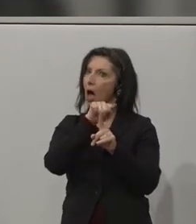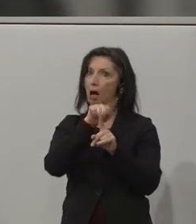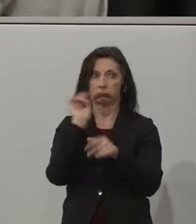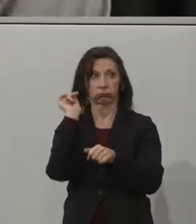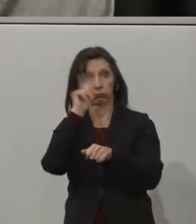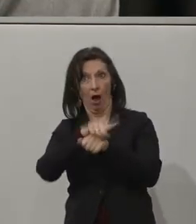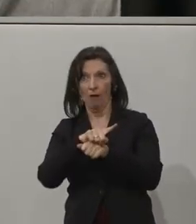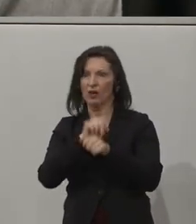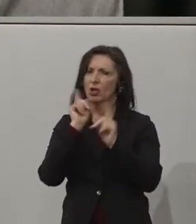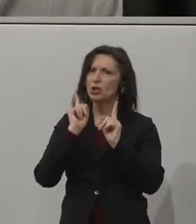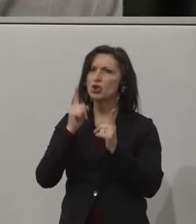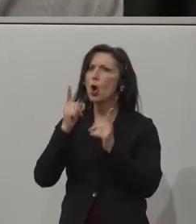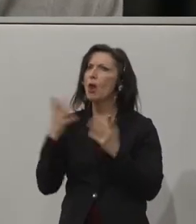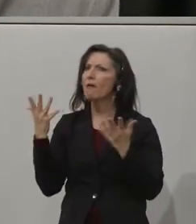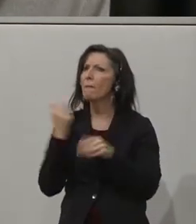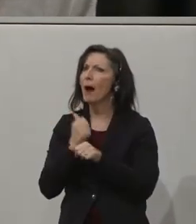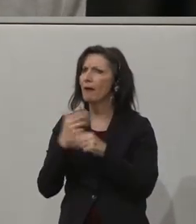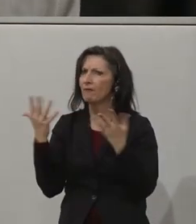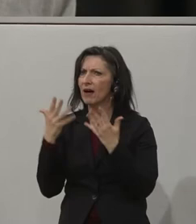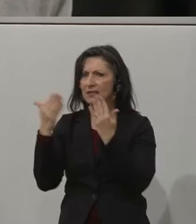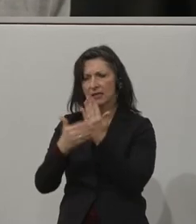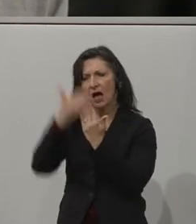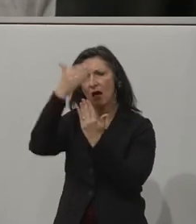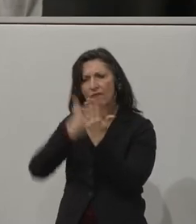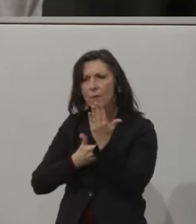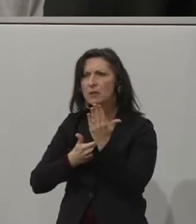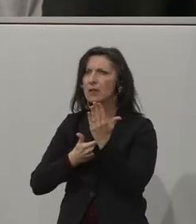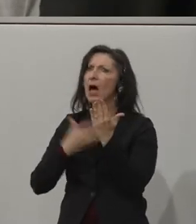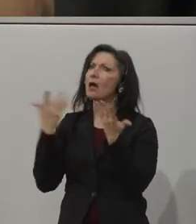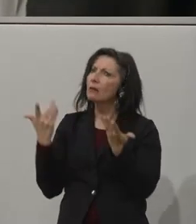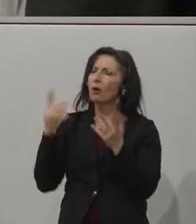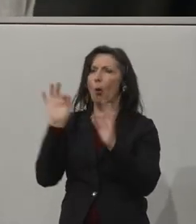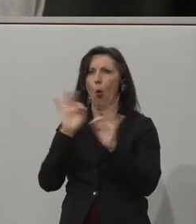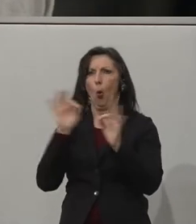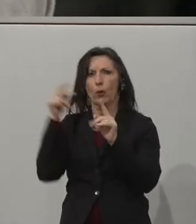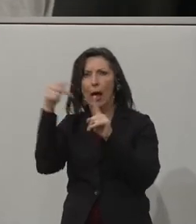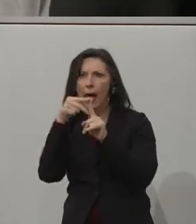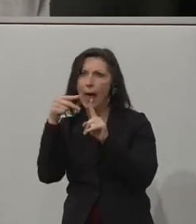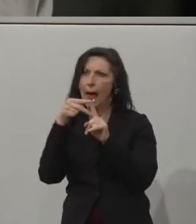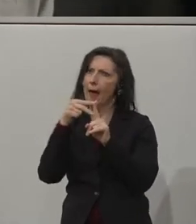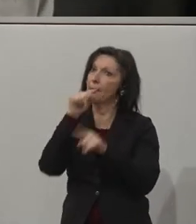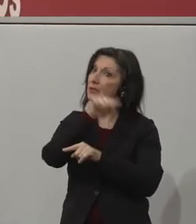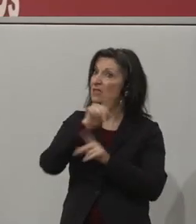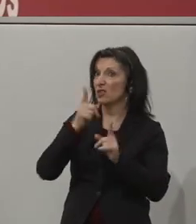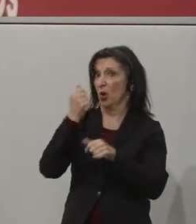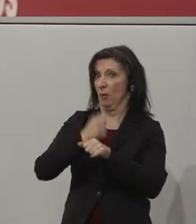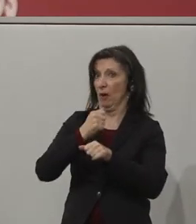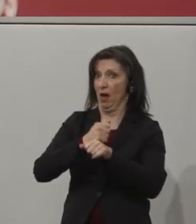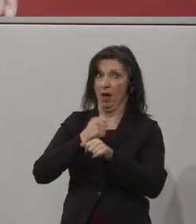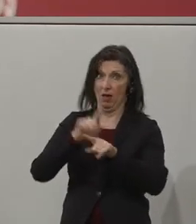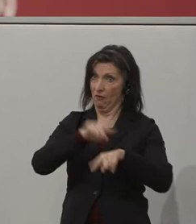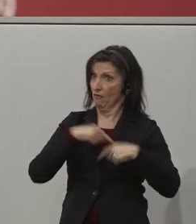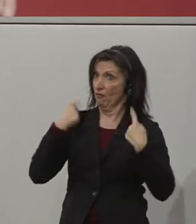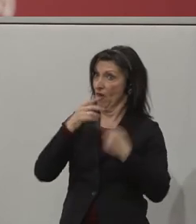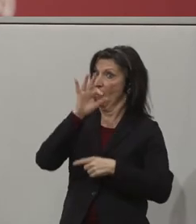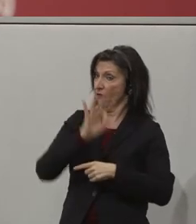not a project. We help companies build an inclusive habit. Through a subscription, companies can embed